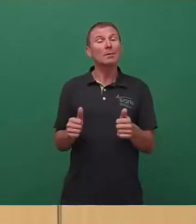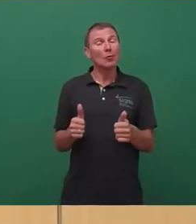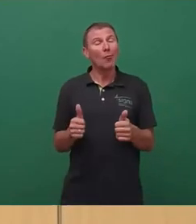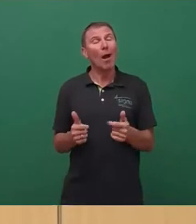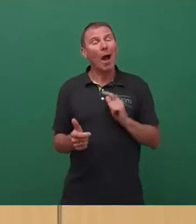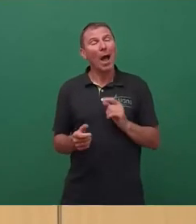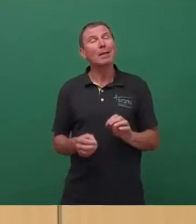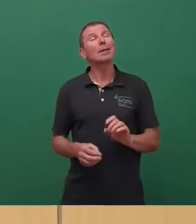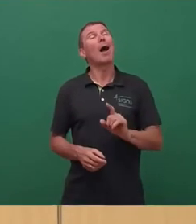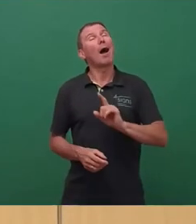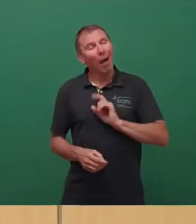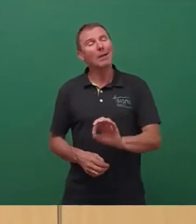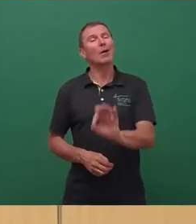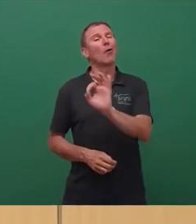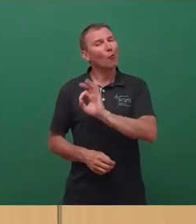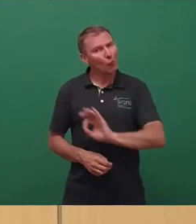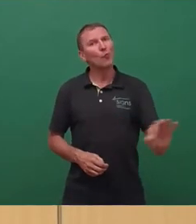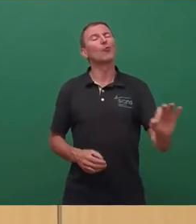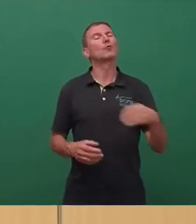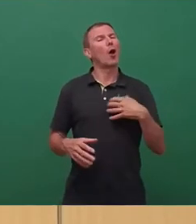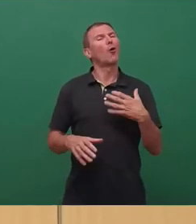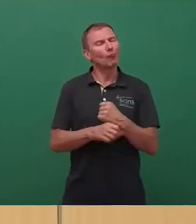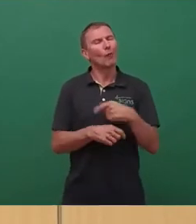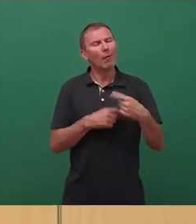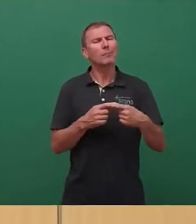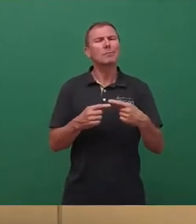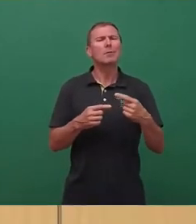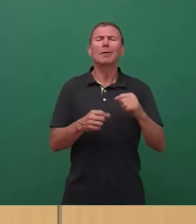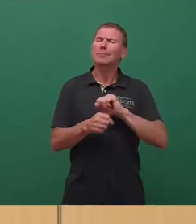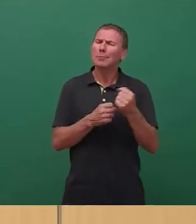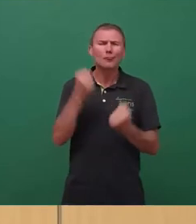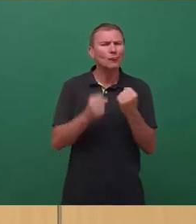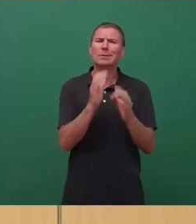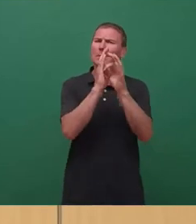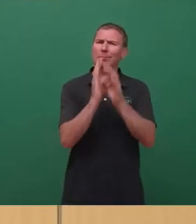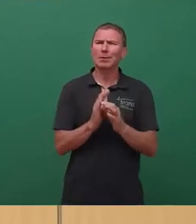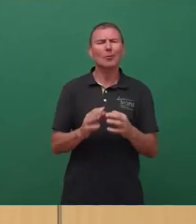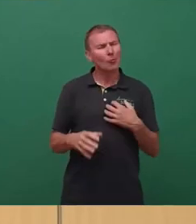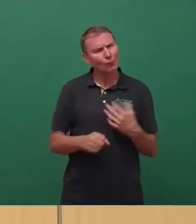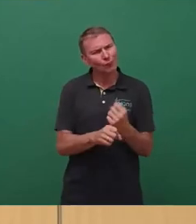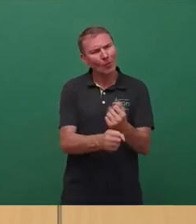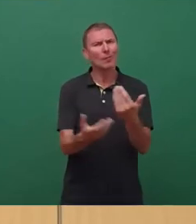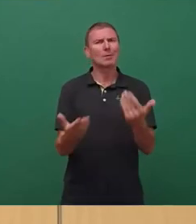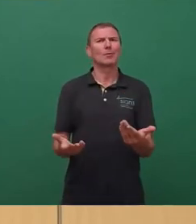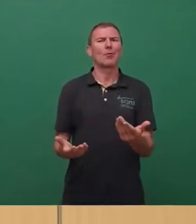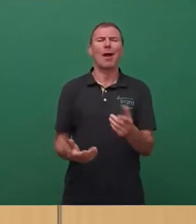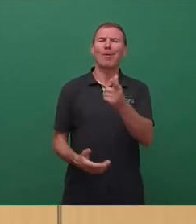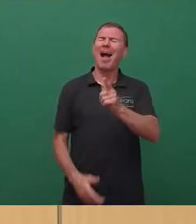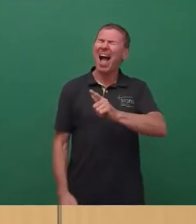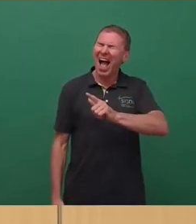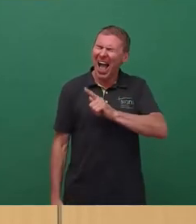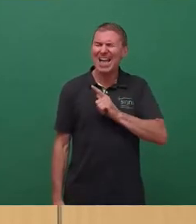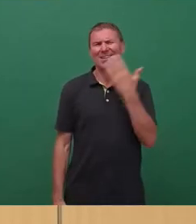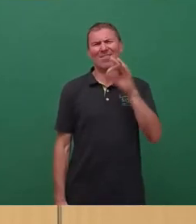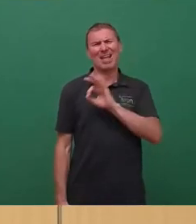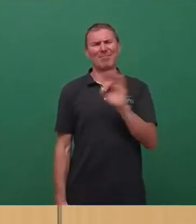das machen wir ja und das schaffen wir auch unter widrigsten Bedingungen immer wieder. Aber eigentlich, wie wäre es, wenn wir das nächste